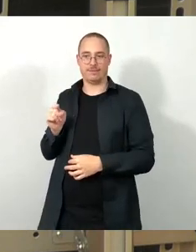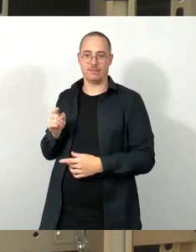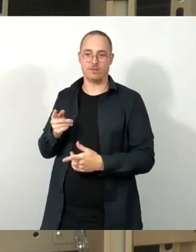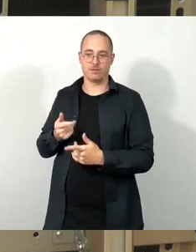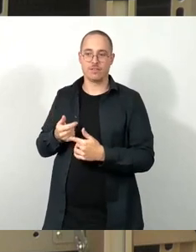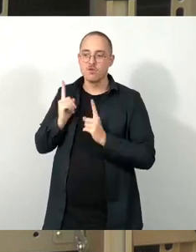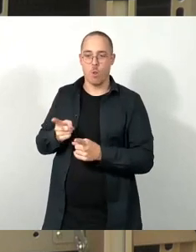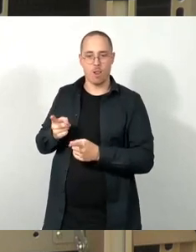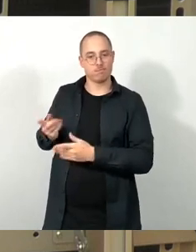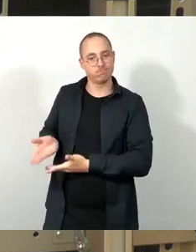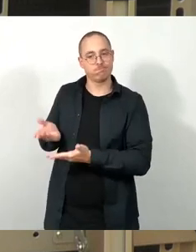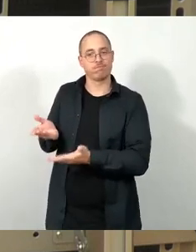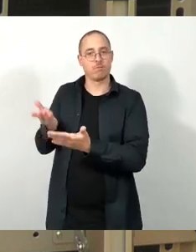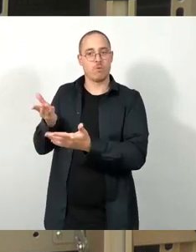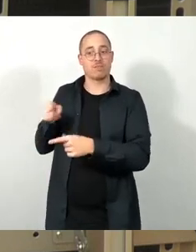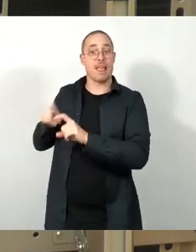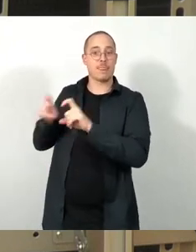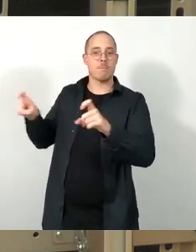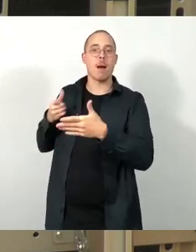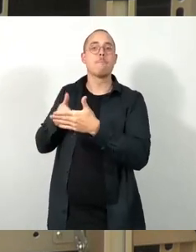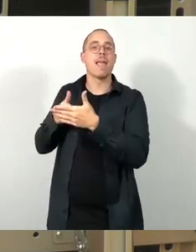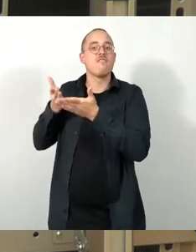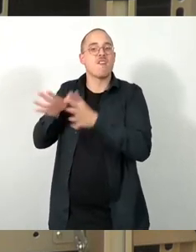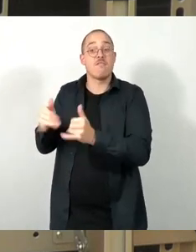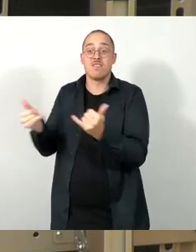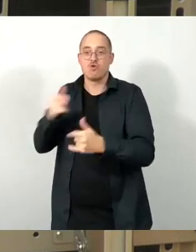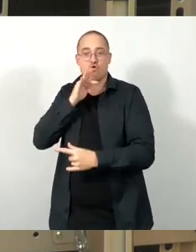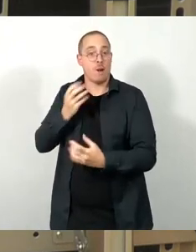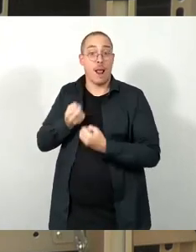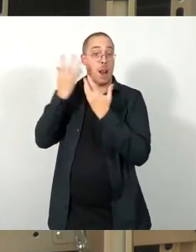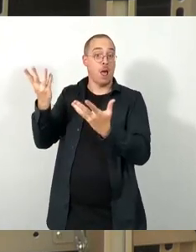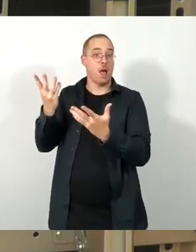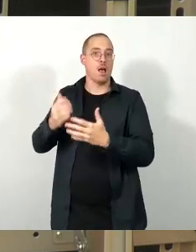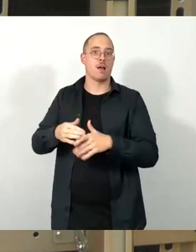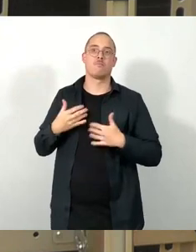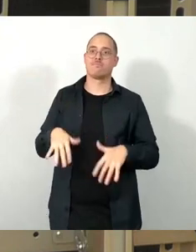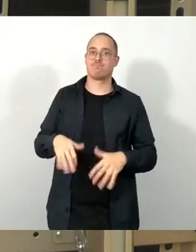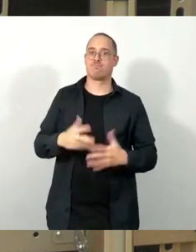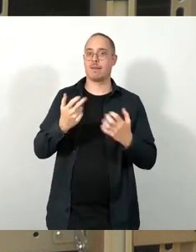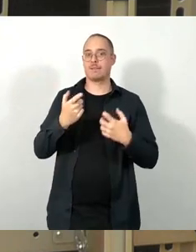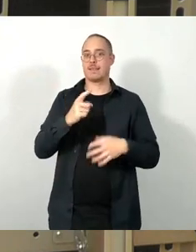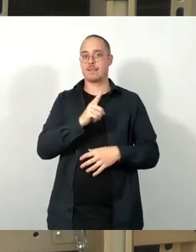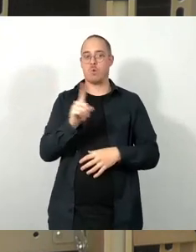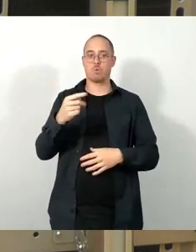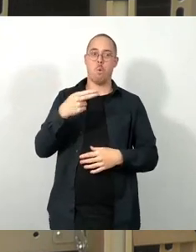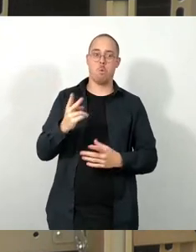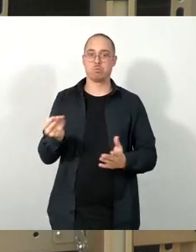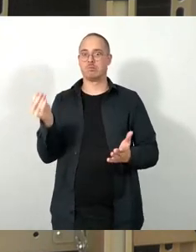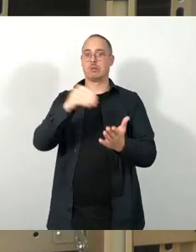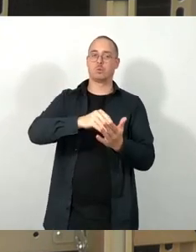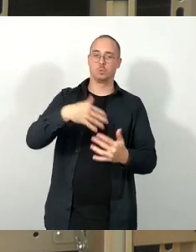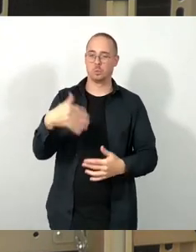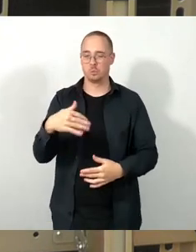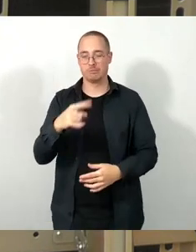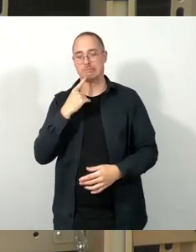immer noch nicht geklärt ist, steht noch auf einem ganz besonderen Blatt. Aber ich würde mich jetzt mal vor